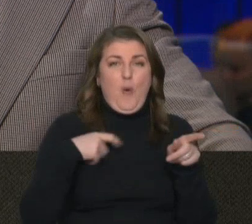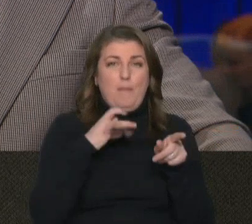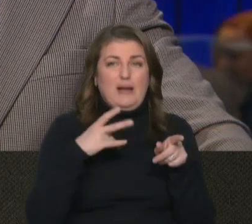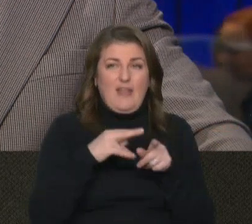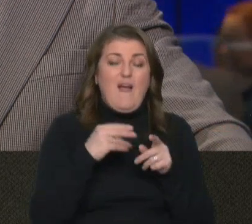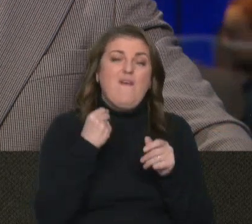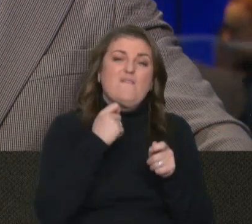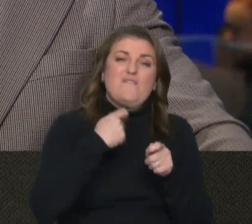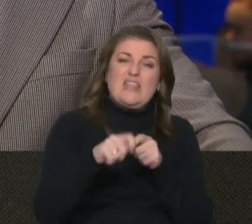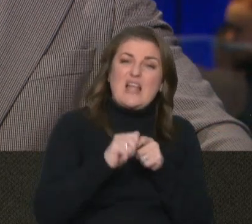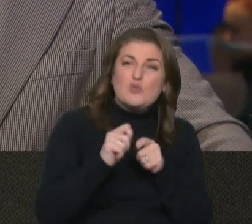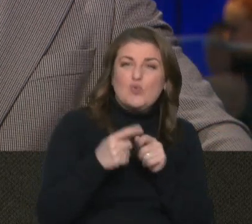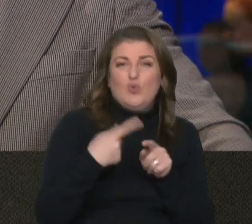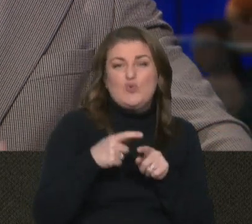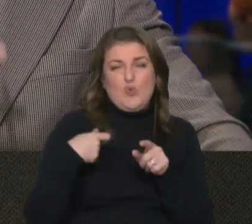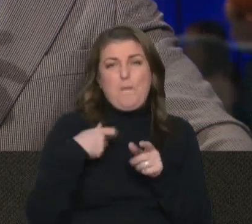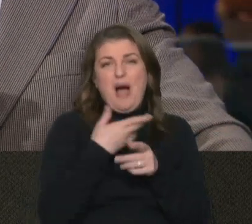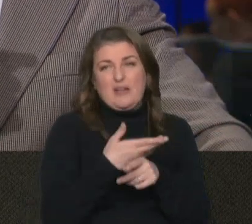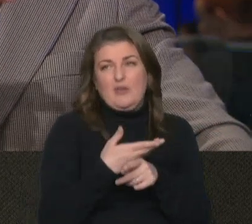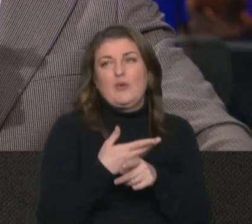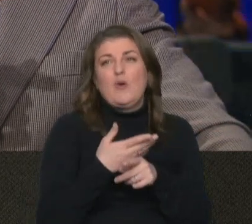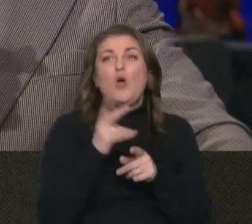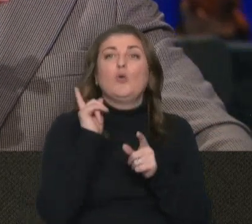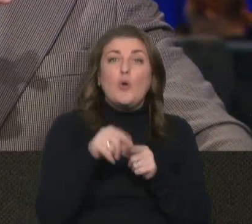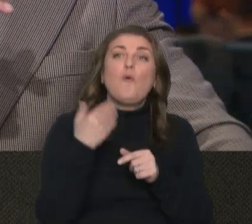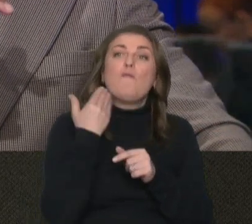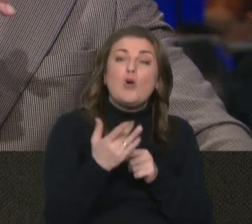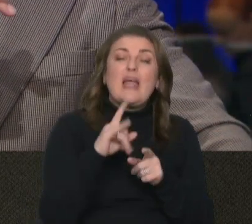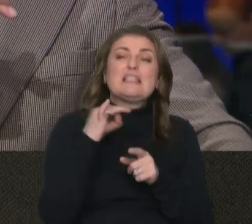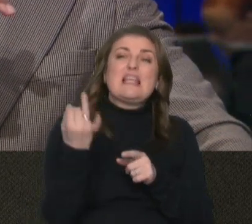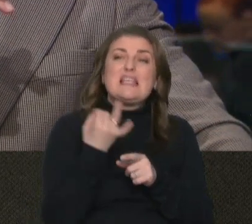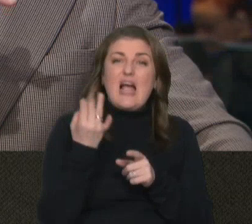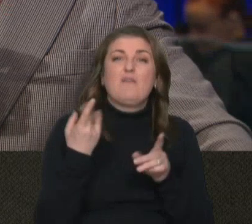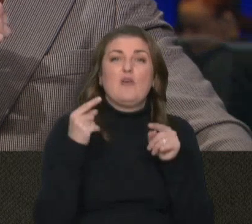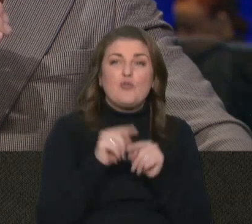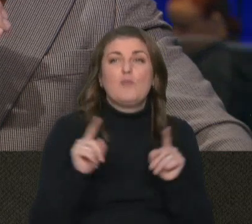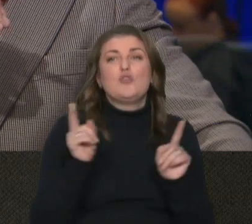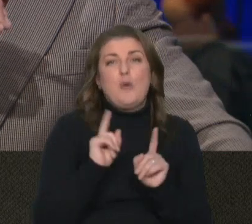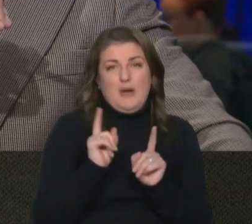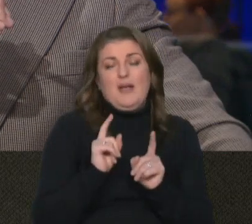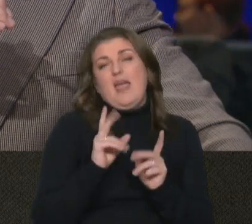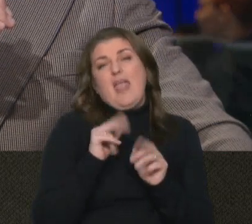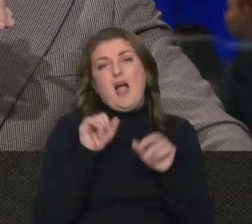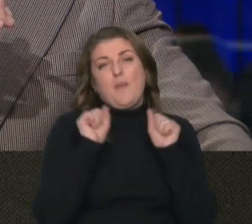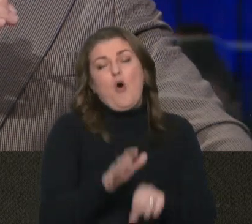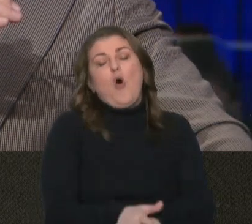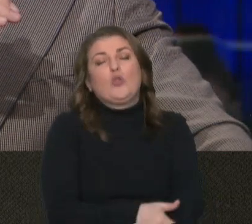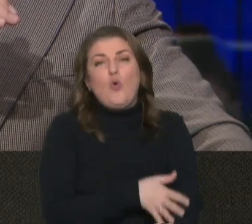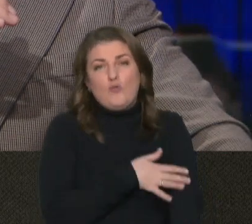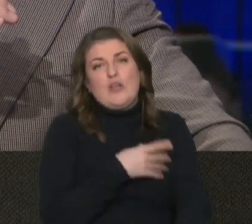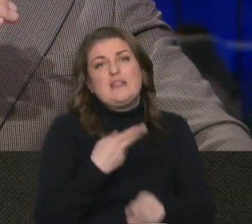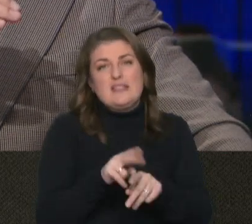Тобто, ну, фінансує цю партію посередковано. Тому вона зацікавлена в тому, щоб якомога довше